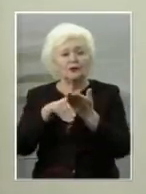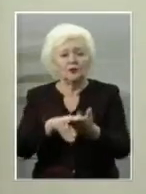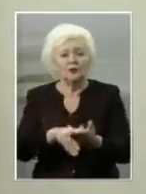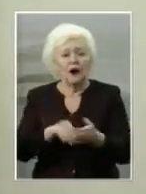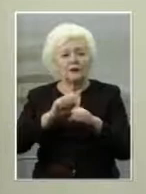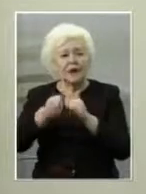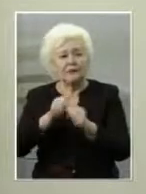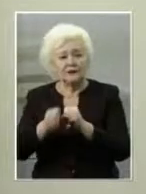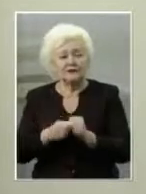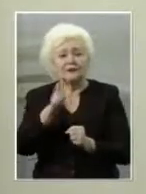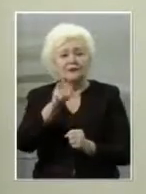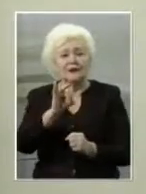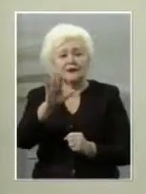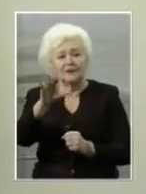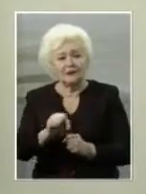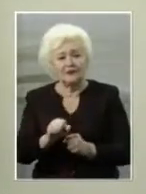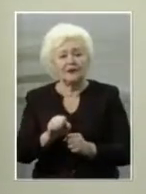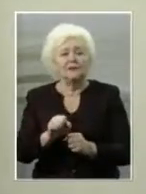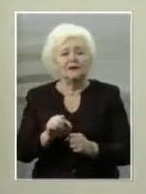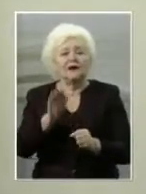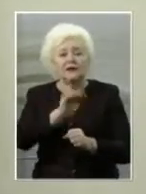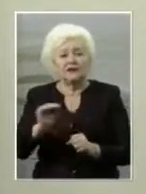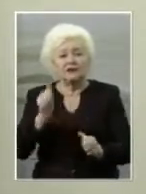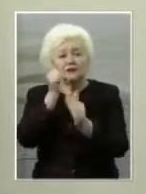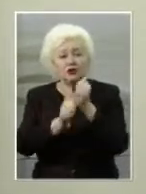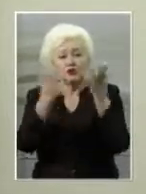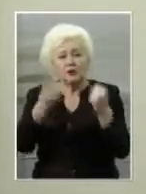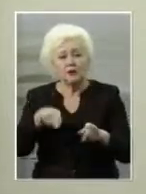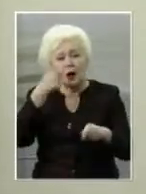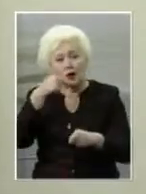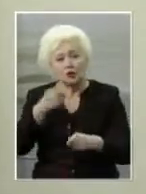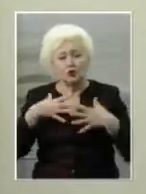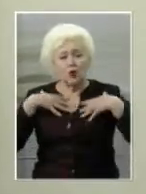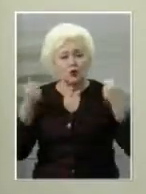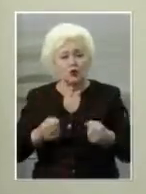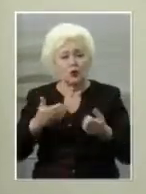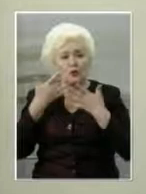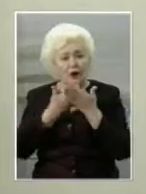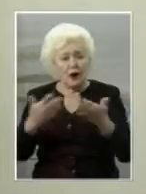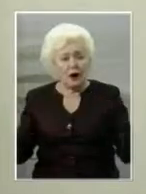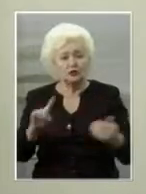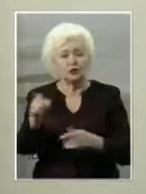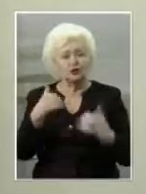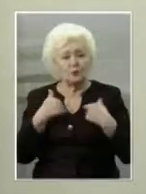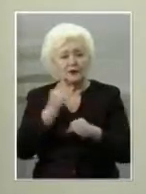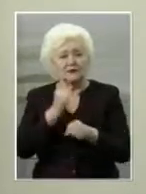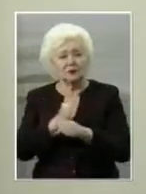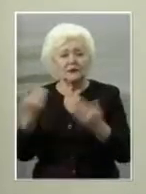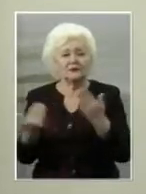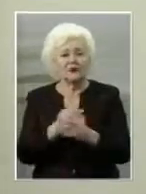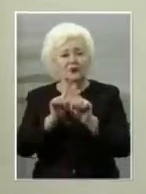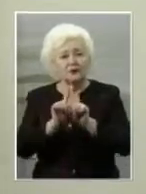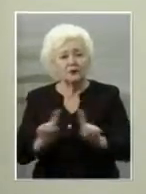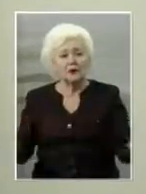ківі, лимонами. І діти щодня вживають ось ці здорові овочі. А ще ми зробили таку інновацію. кожному